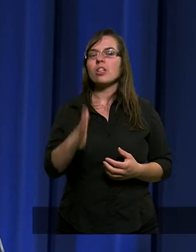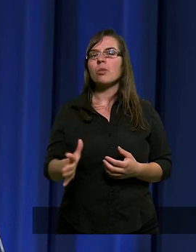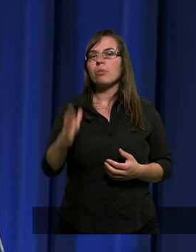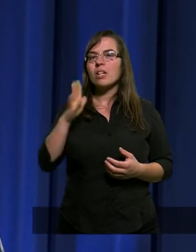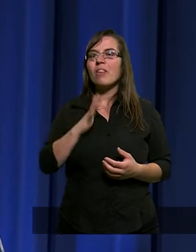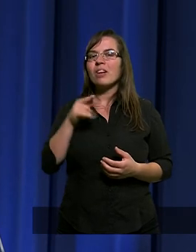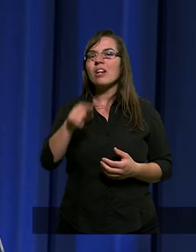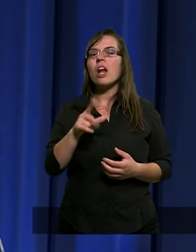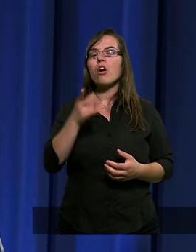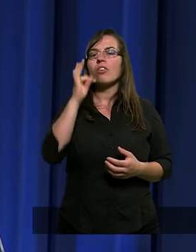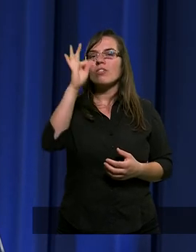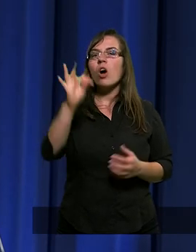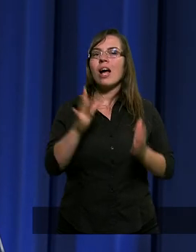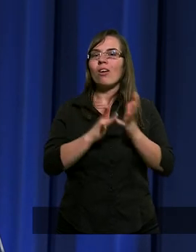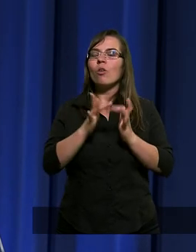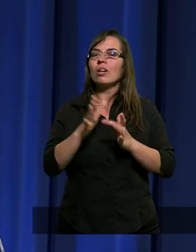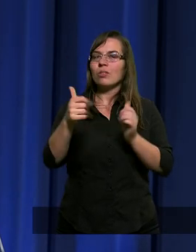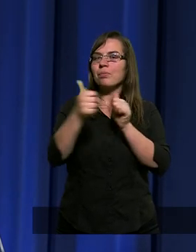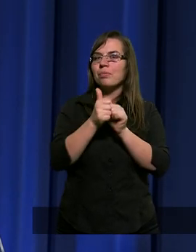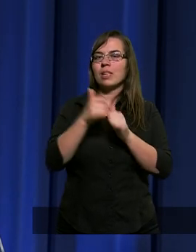przeżywali swoje getsemany.